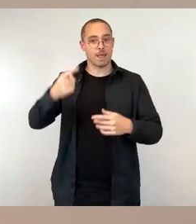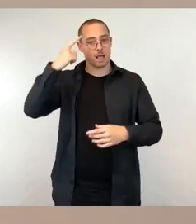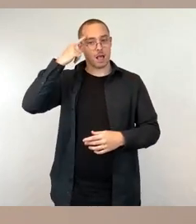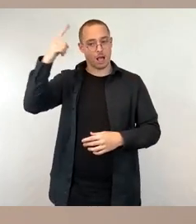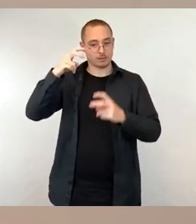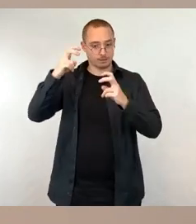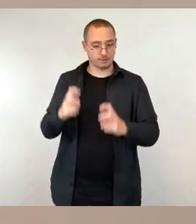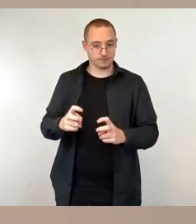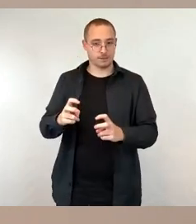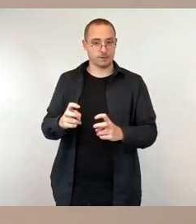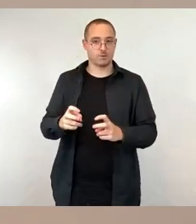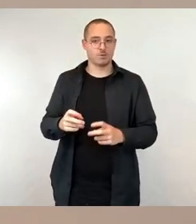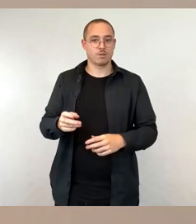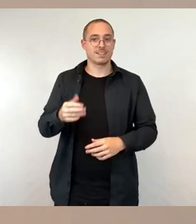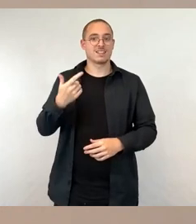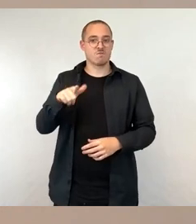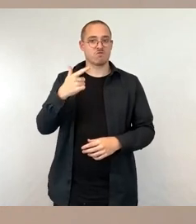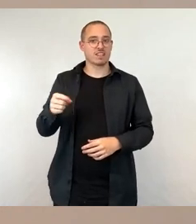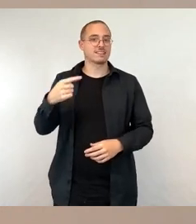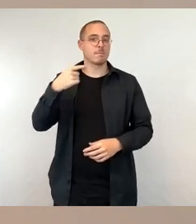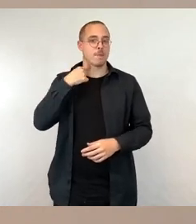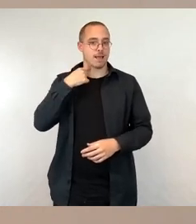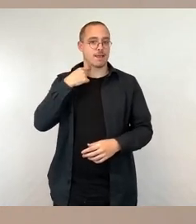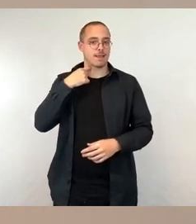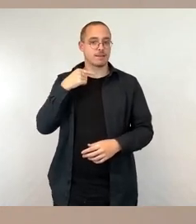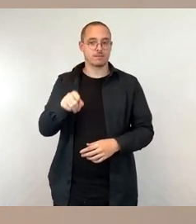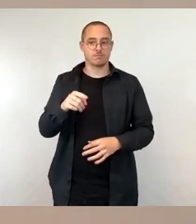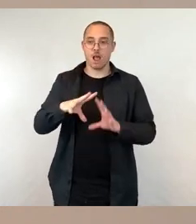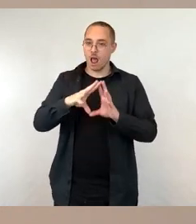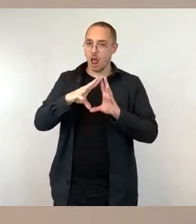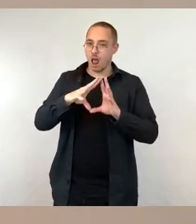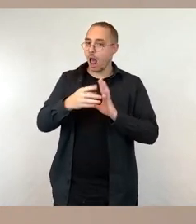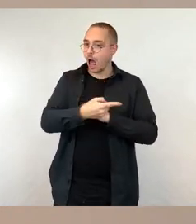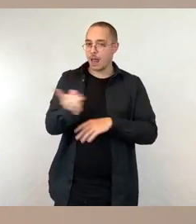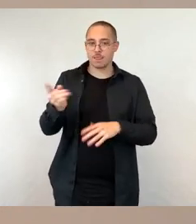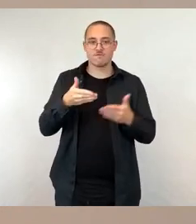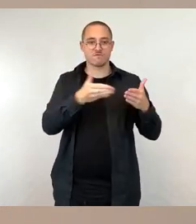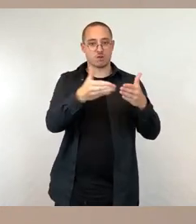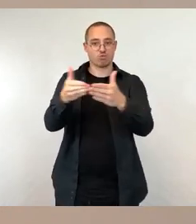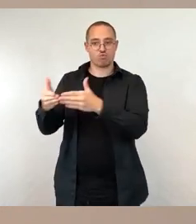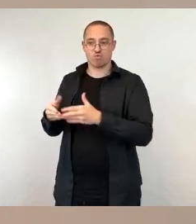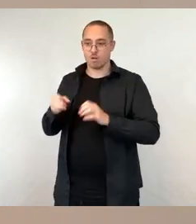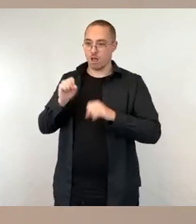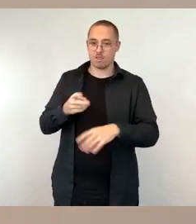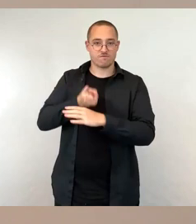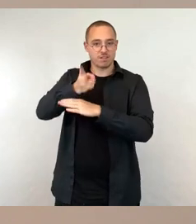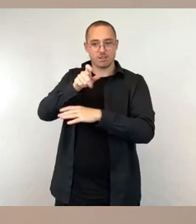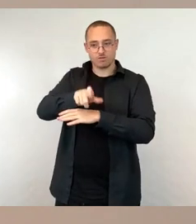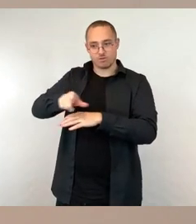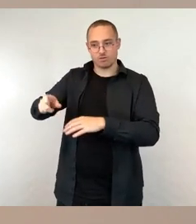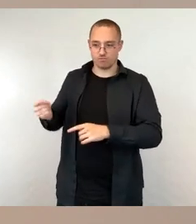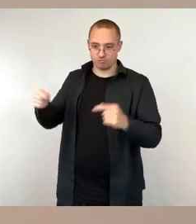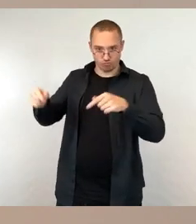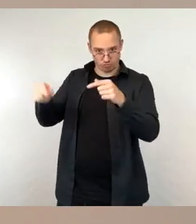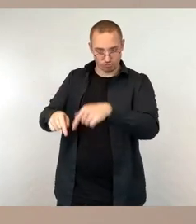22. Mai, in dem bekanntermaßen alle Fraktionen des Stadtrates vertreten sind, neben Institutionen aus Zivilgesellschaft und